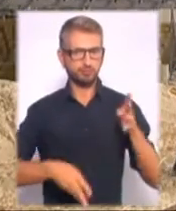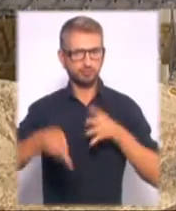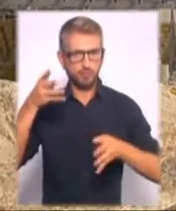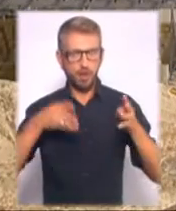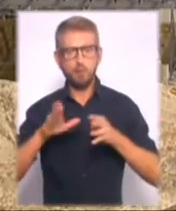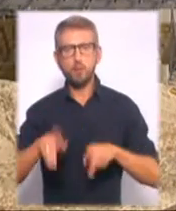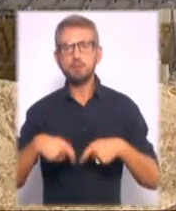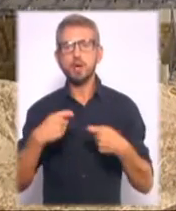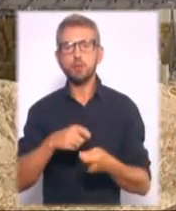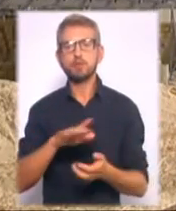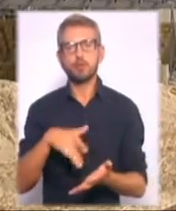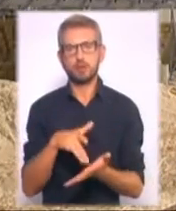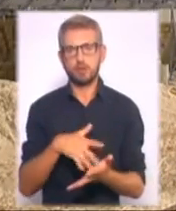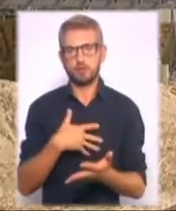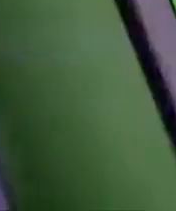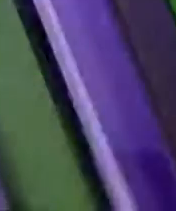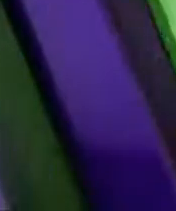Пачевалова, Андрій Гегеля, телеканал Київ.